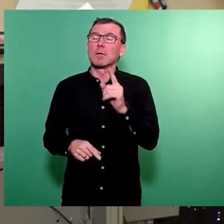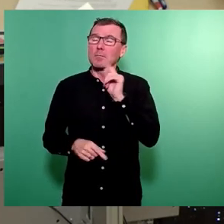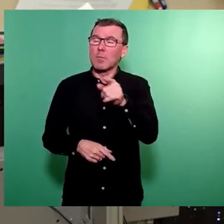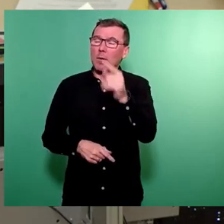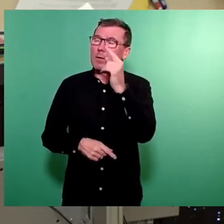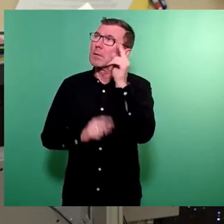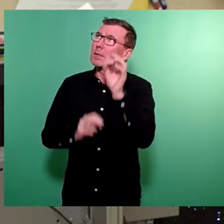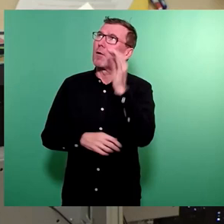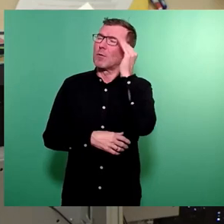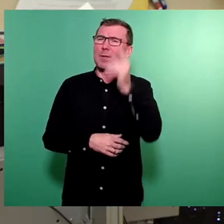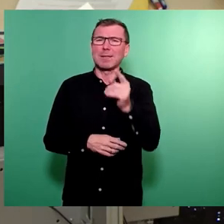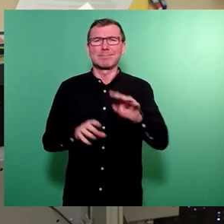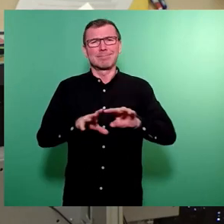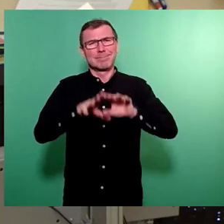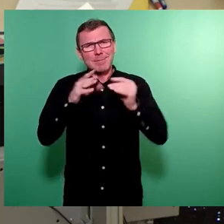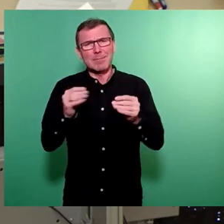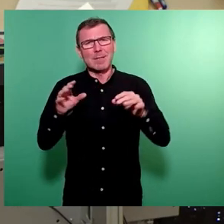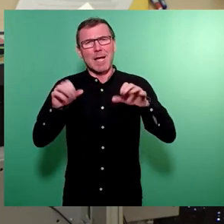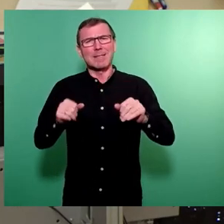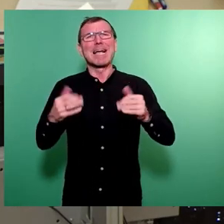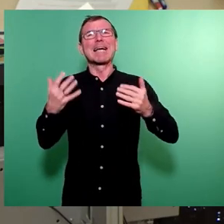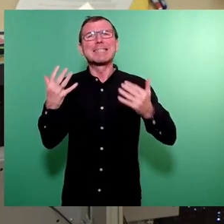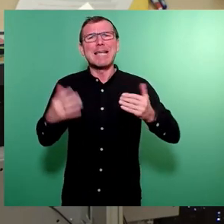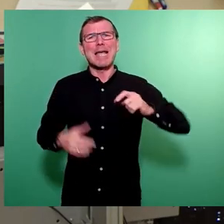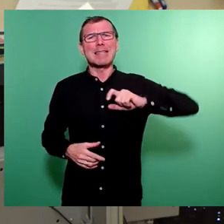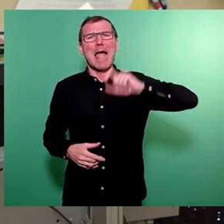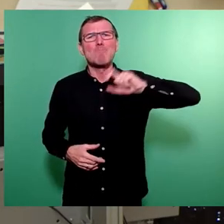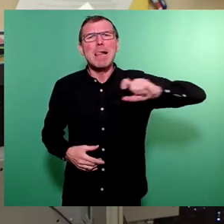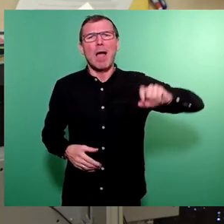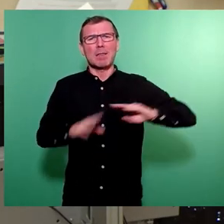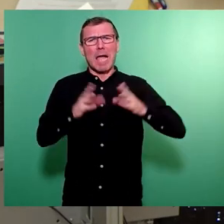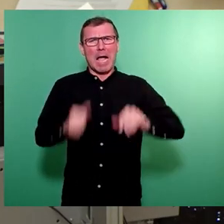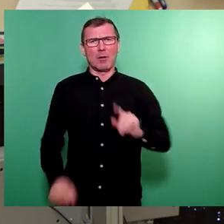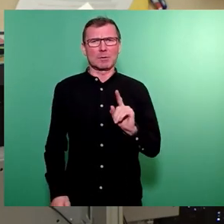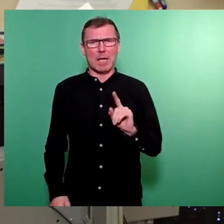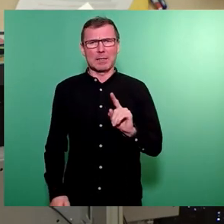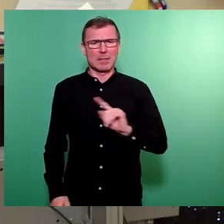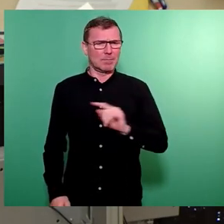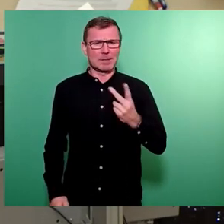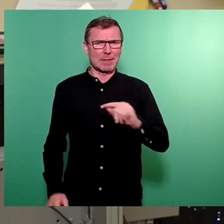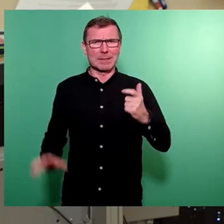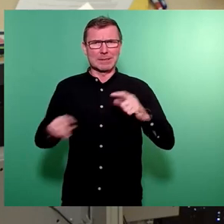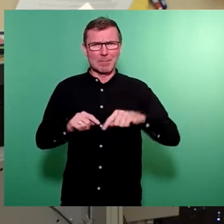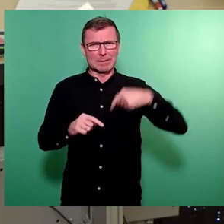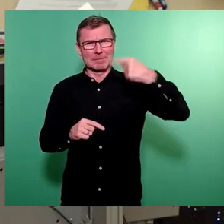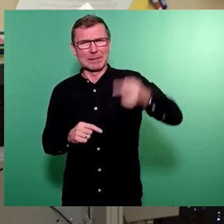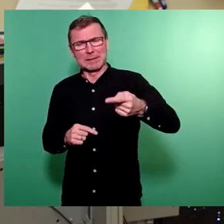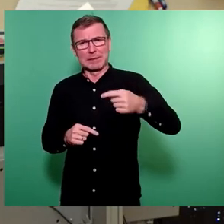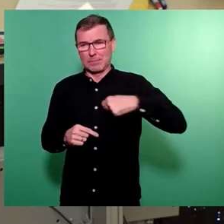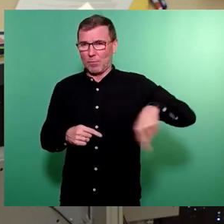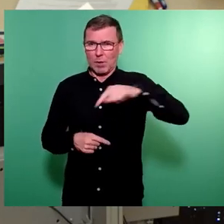zergehen lassen, es ist ein 10 Milliarden Haushalt bis 2027, über den wir heute hier sprechen.